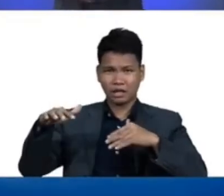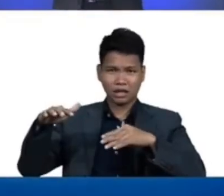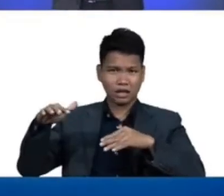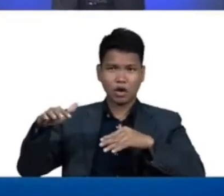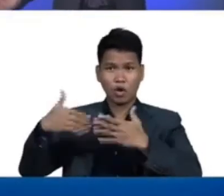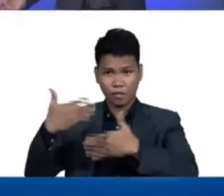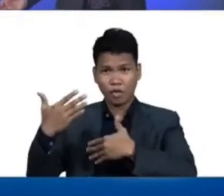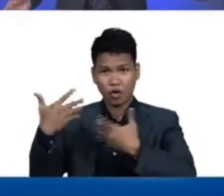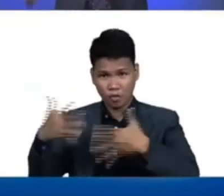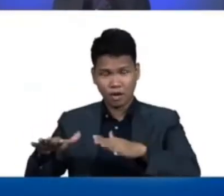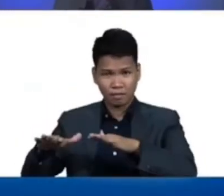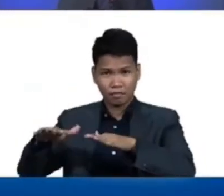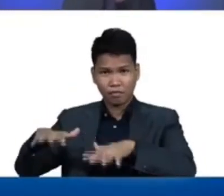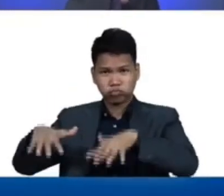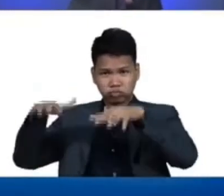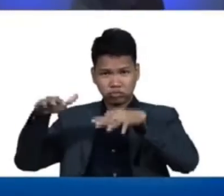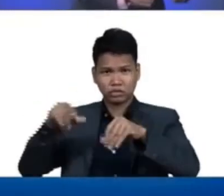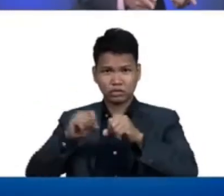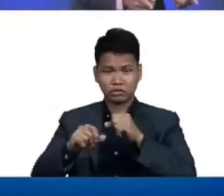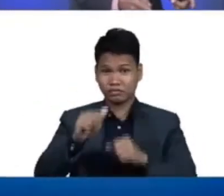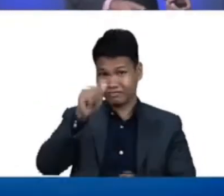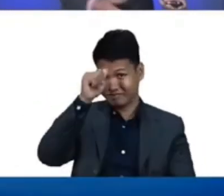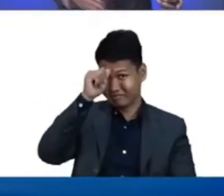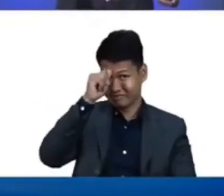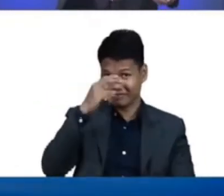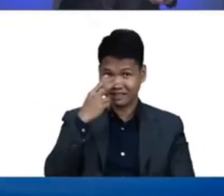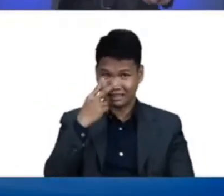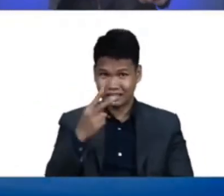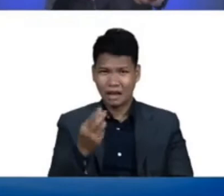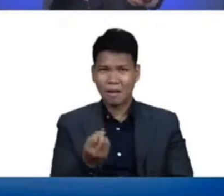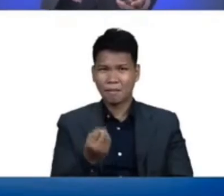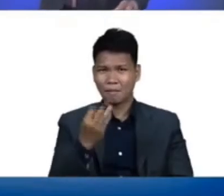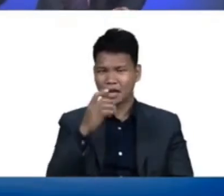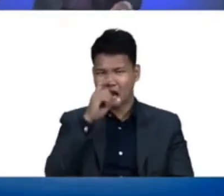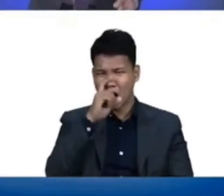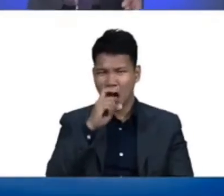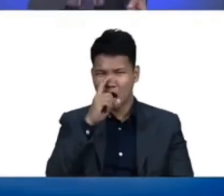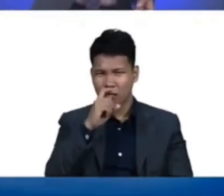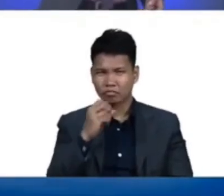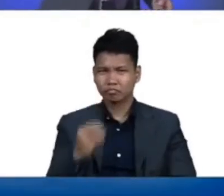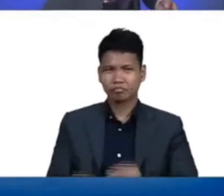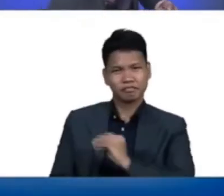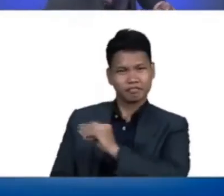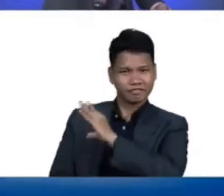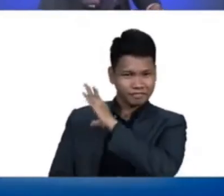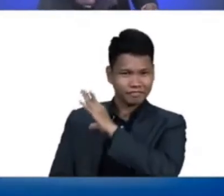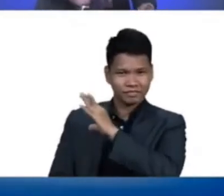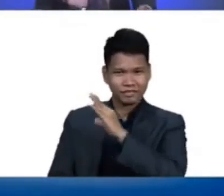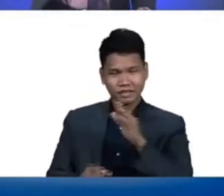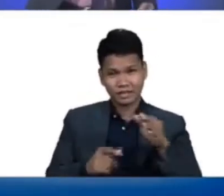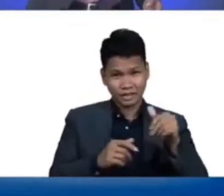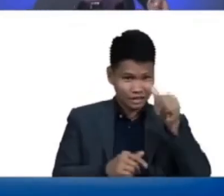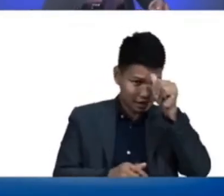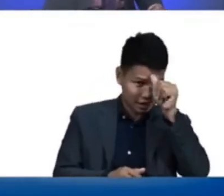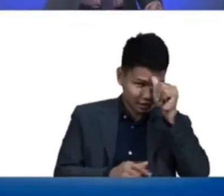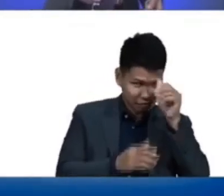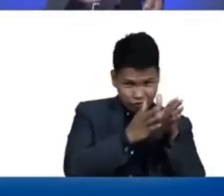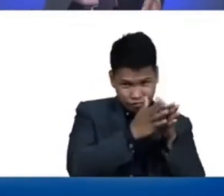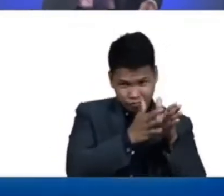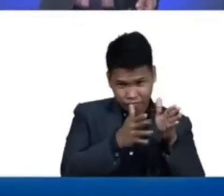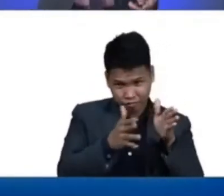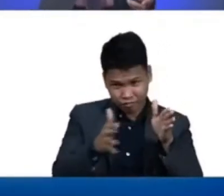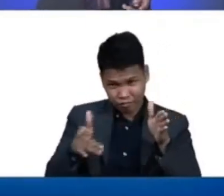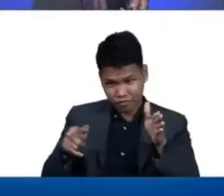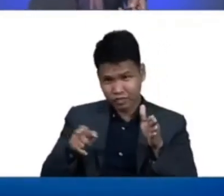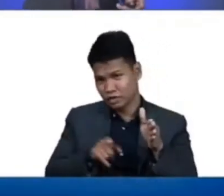makikita po natin na mula kay Adan hanggang doon kay Noah ang kanilang life expectancy